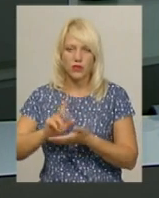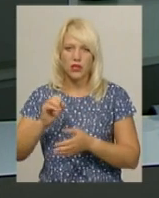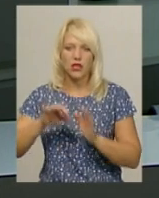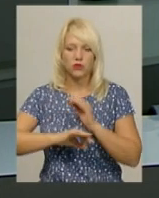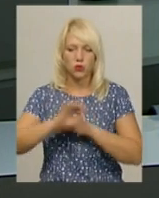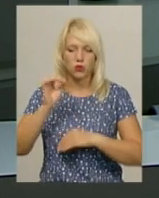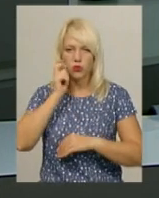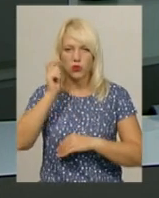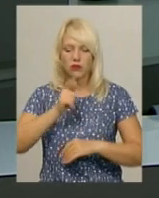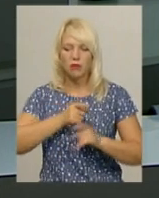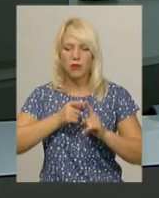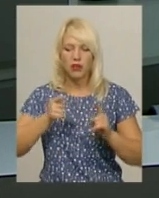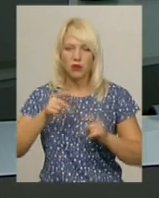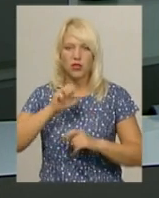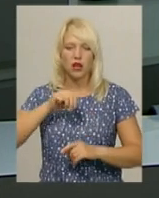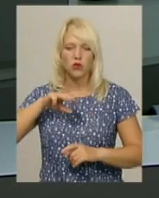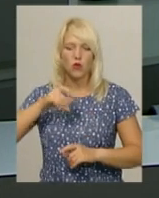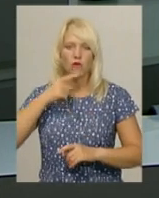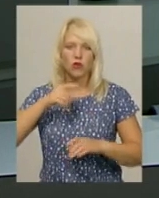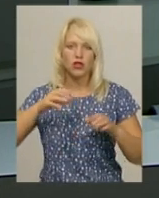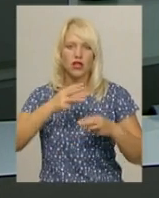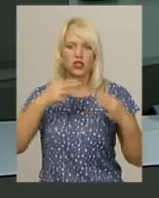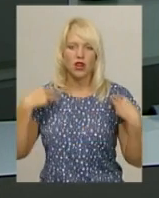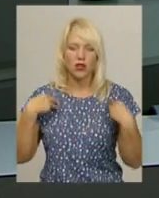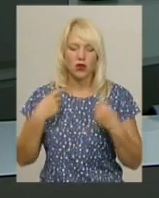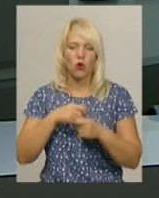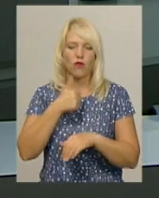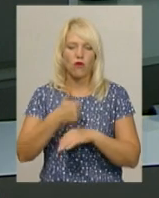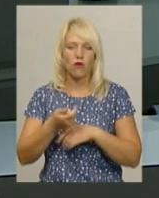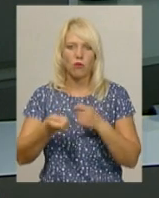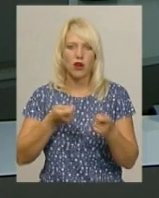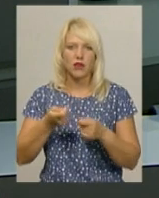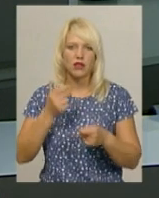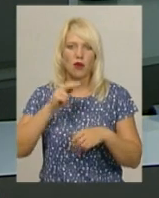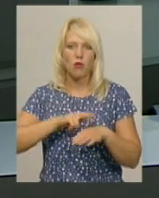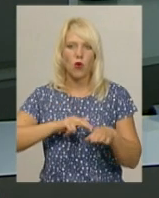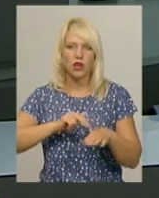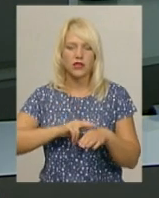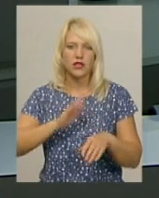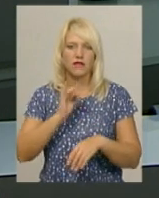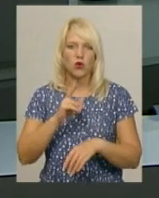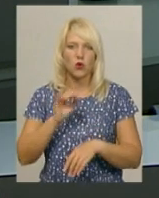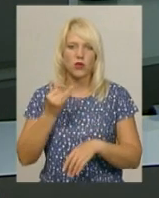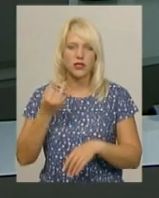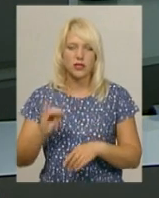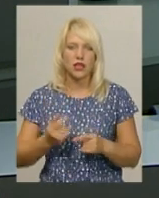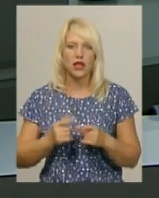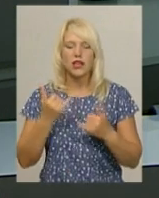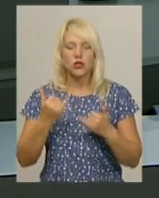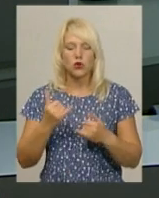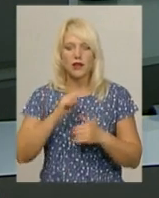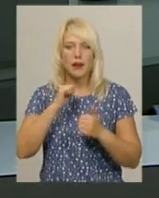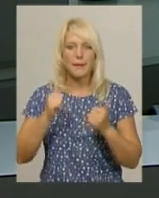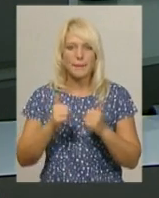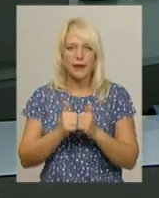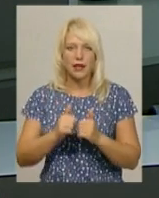України в період АТО, говорить начальник головного управління Національної поліції Хмельницької області Василь Віконський. Сьогодні біля пам'ятного